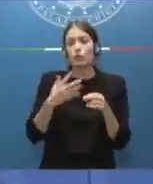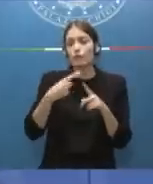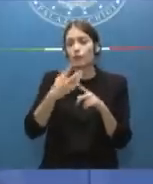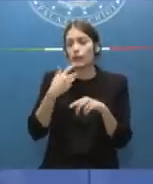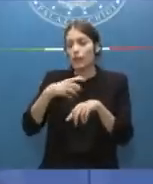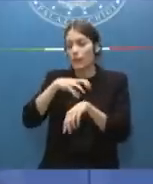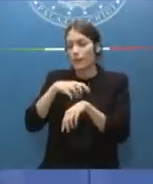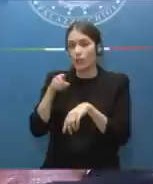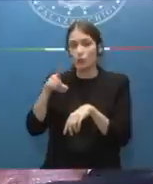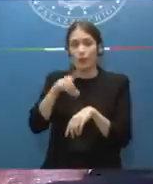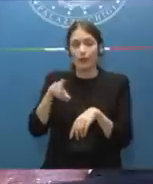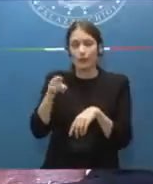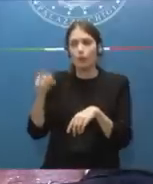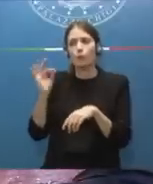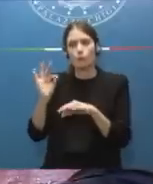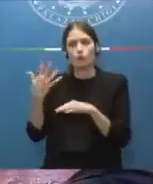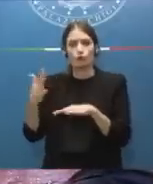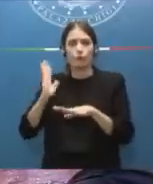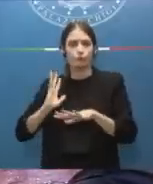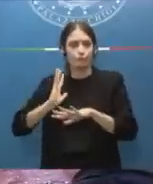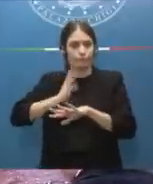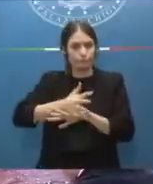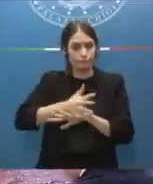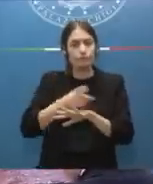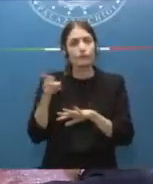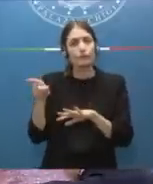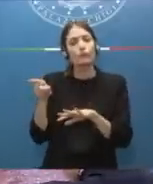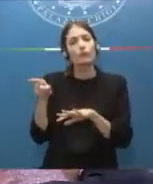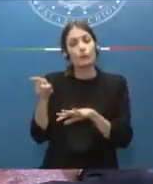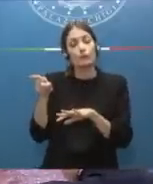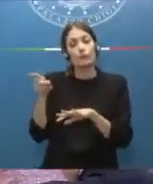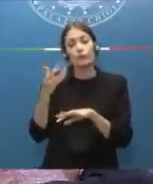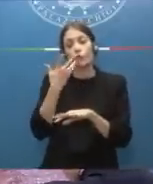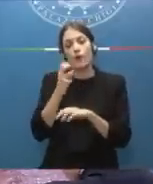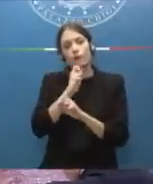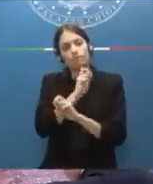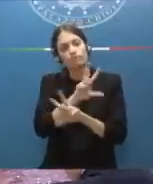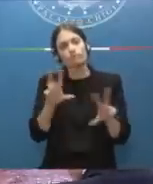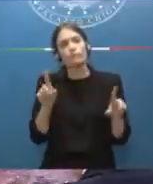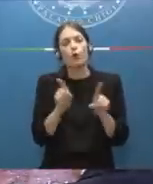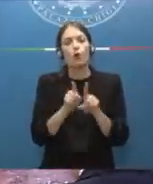celerità oltre a essere intervenuto immediatamente anche qui per dare un segnale